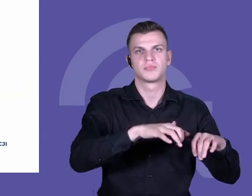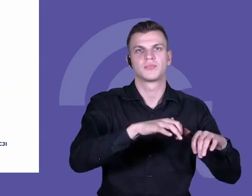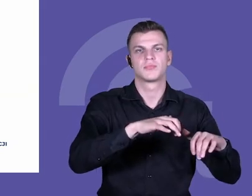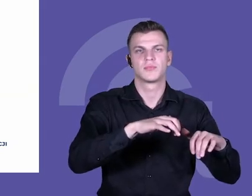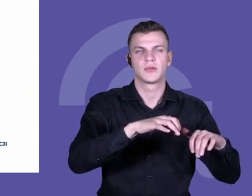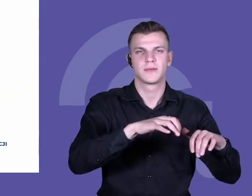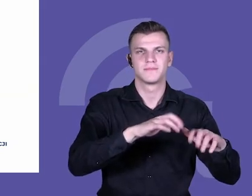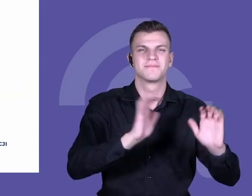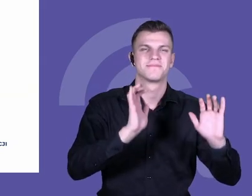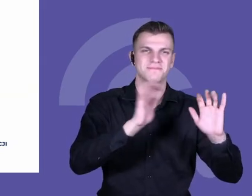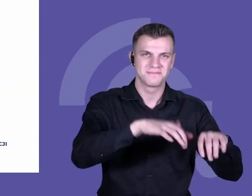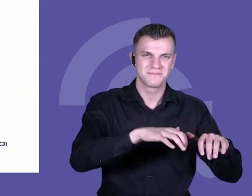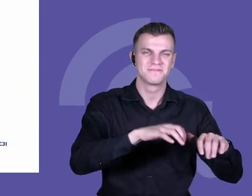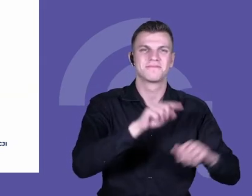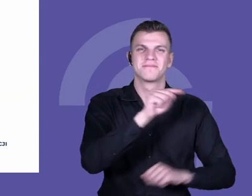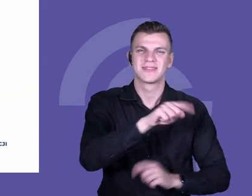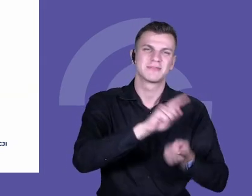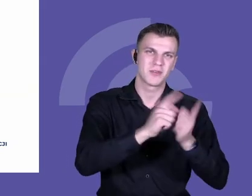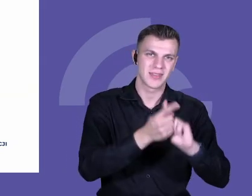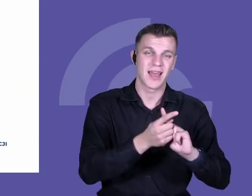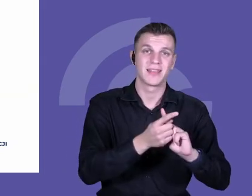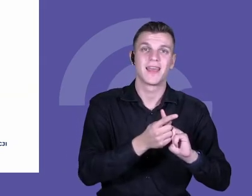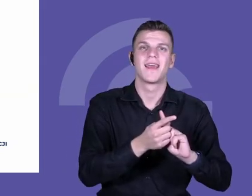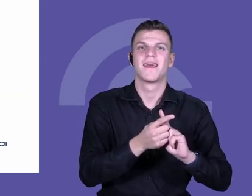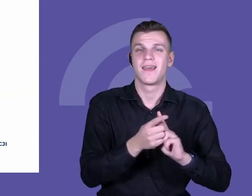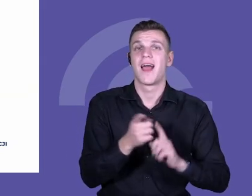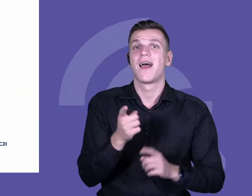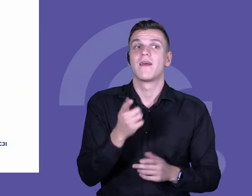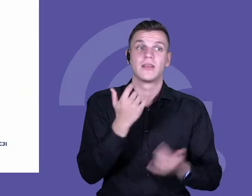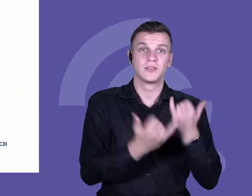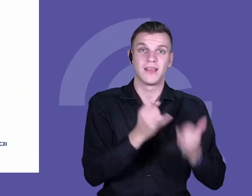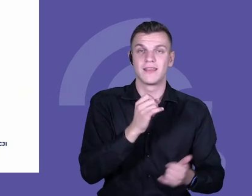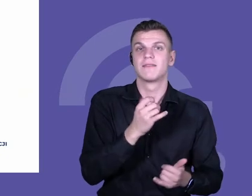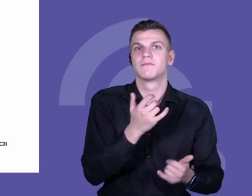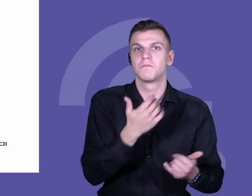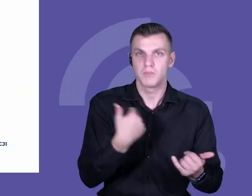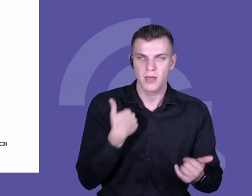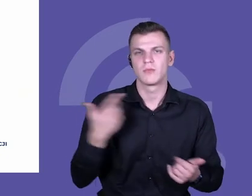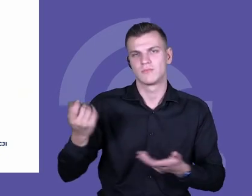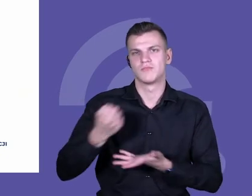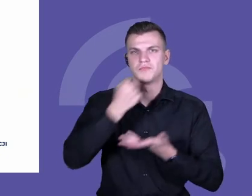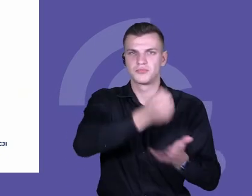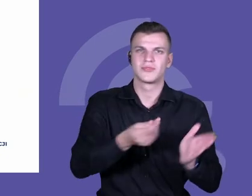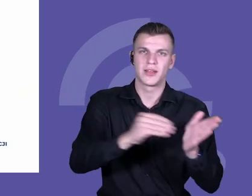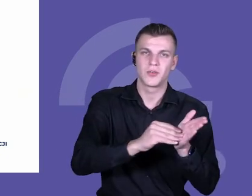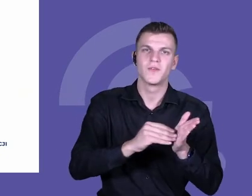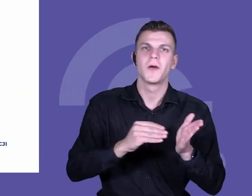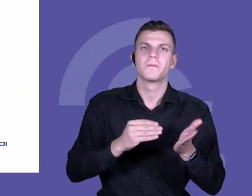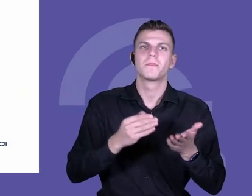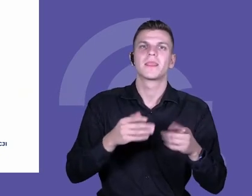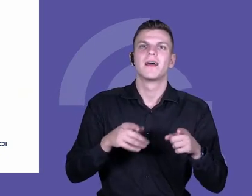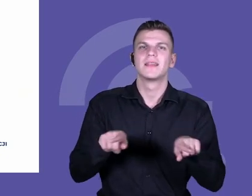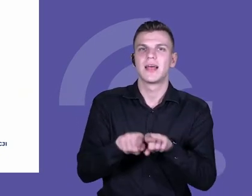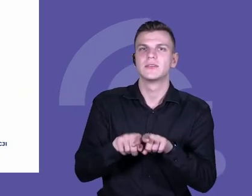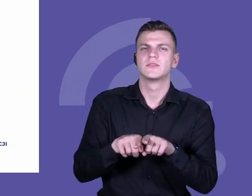się wyniki uczniów. Jeżeli zadamy sobie pytanie, jaki jest główny bariera,